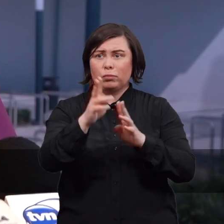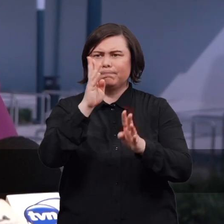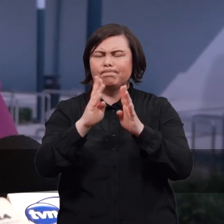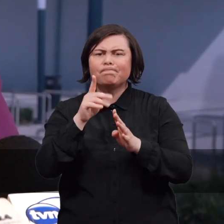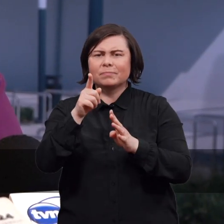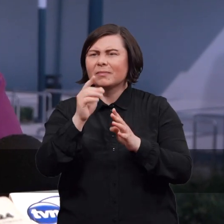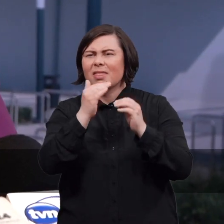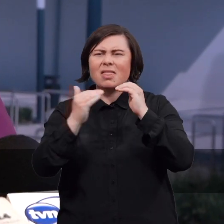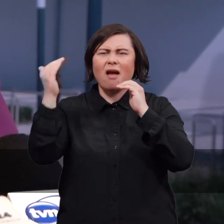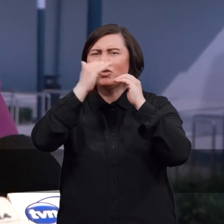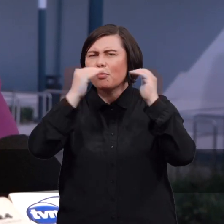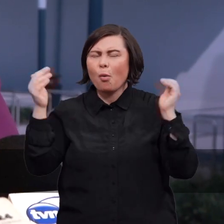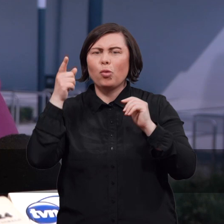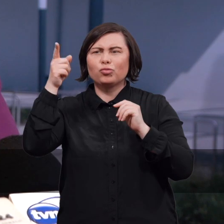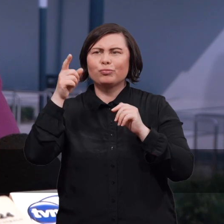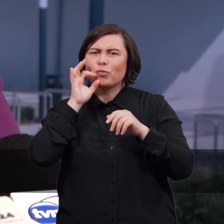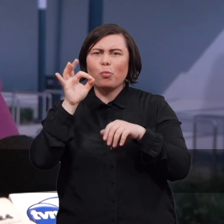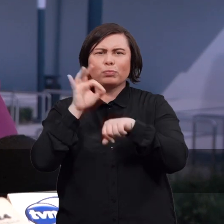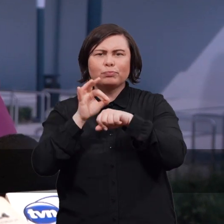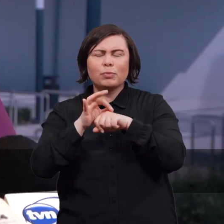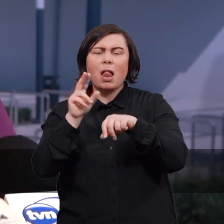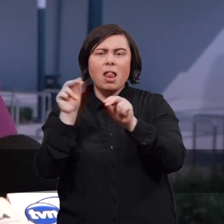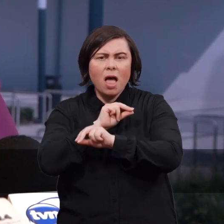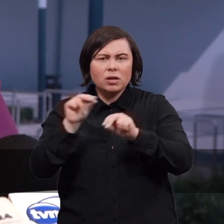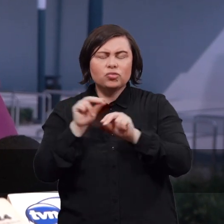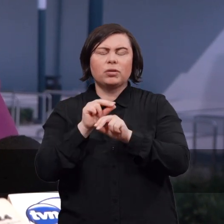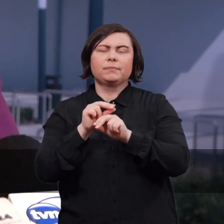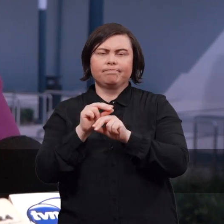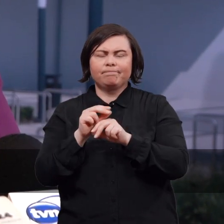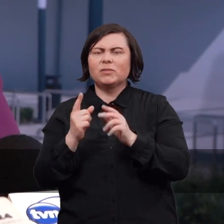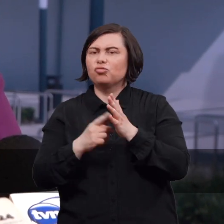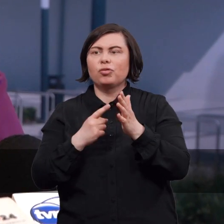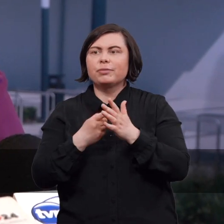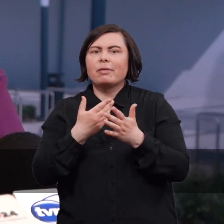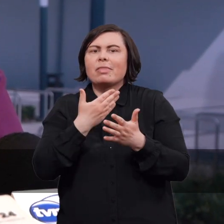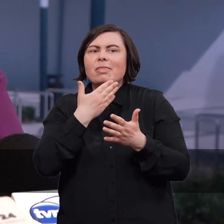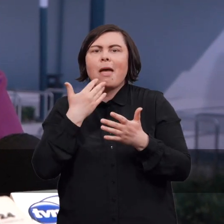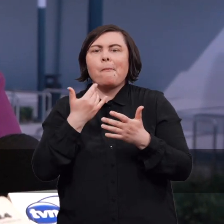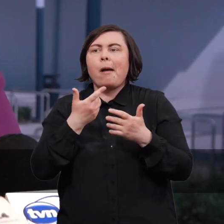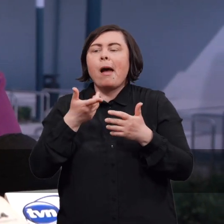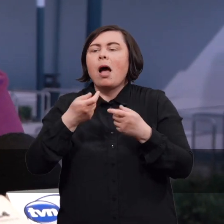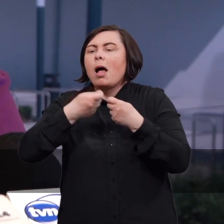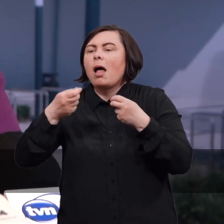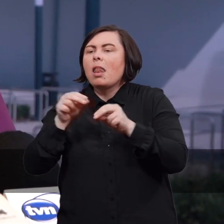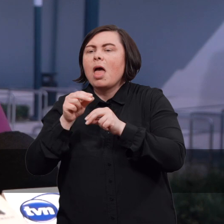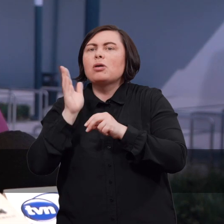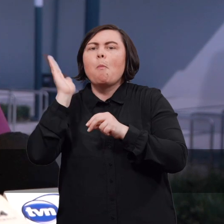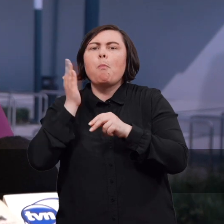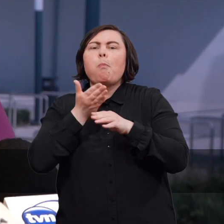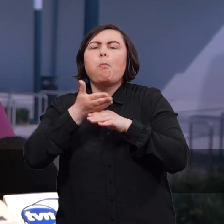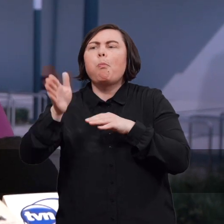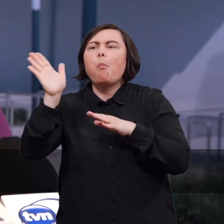nawet na najwyższym poziomie medycznym będą leczeni, często nie mają tej kontynuacji później.